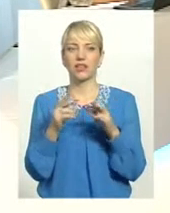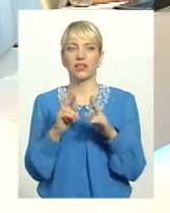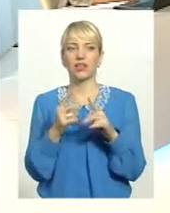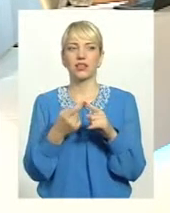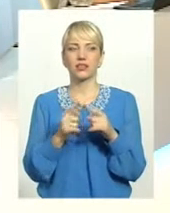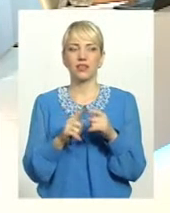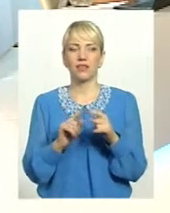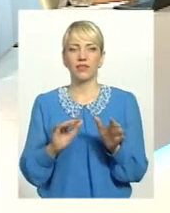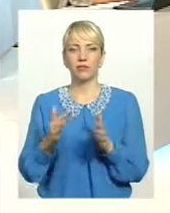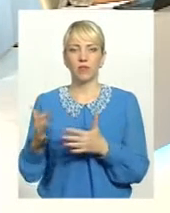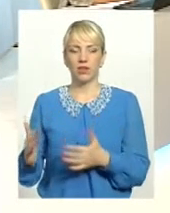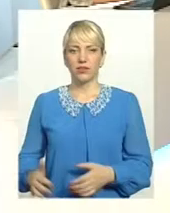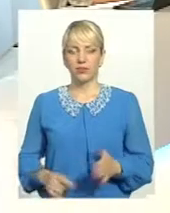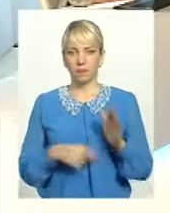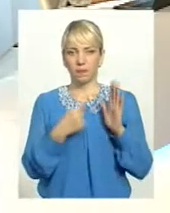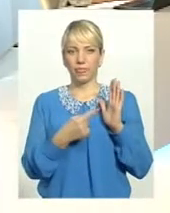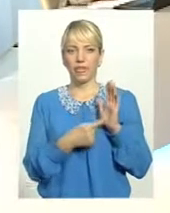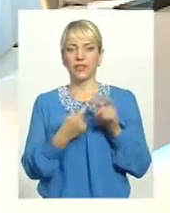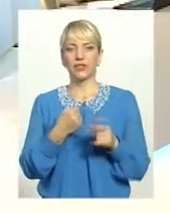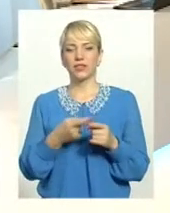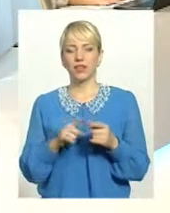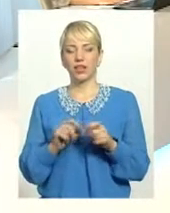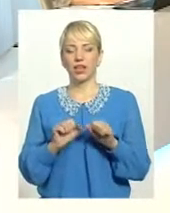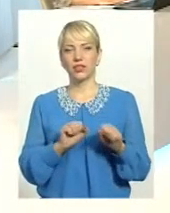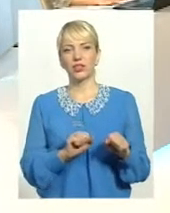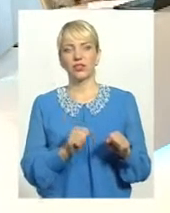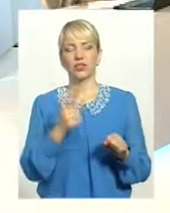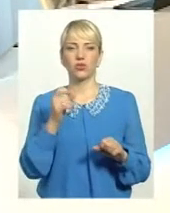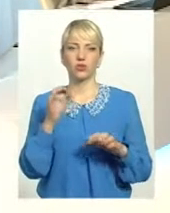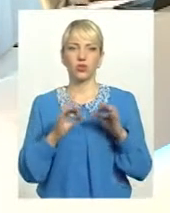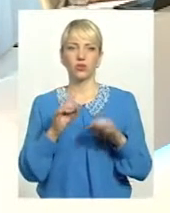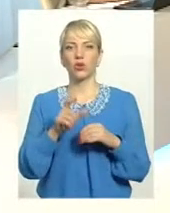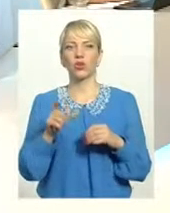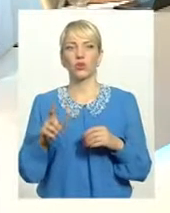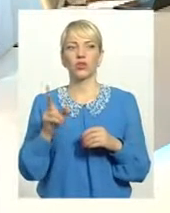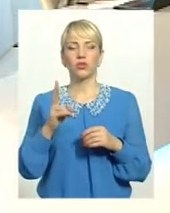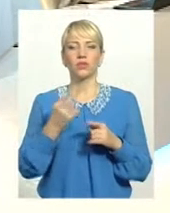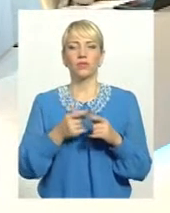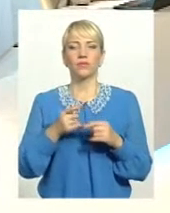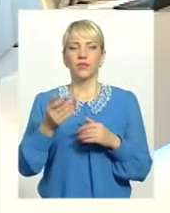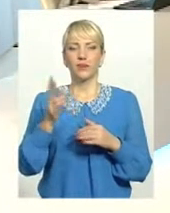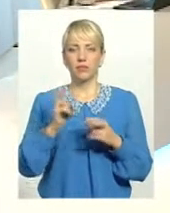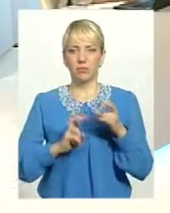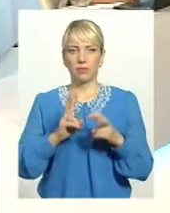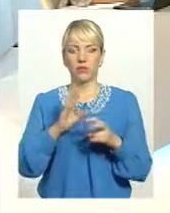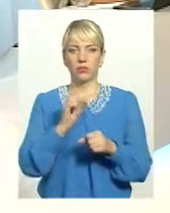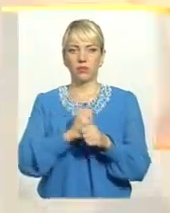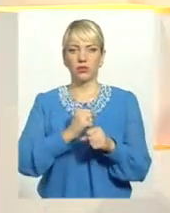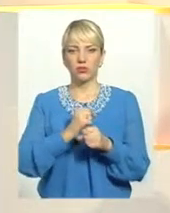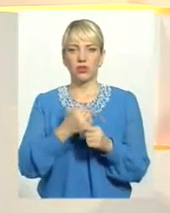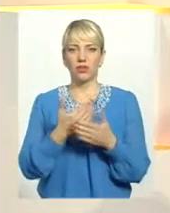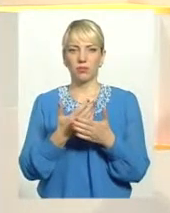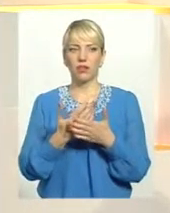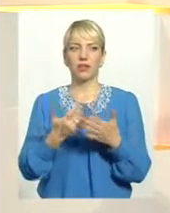відбувається? Чи це захищена стаття? 100% люди навіть на тих підприємствах, колись працювали, воно в стадії